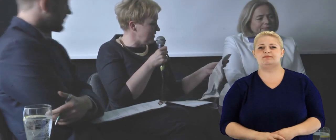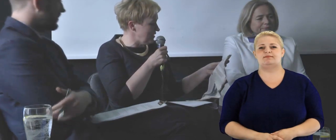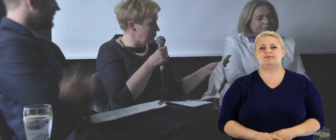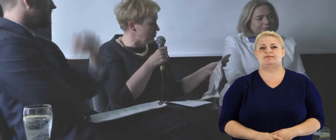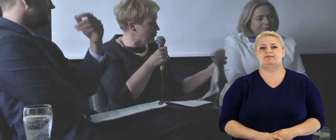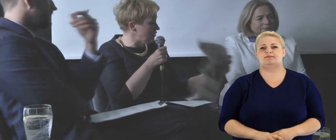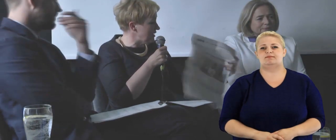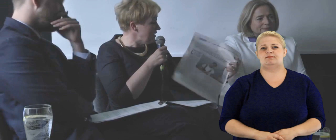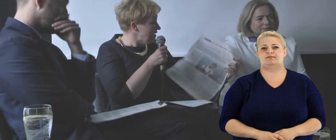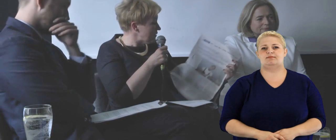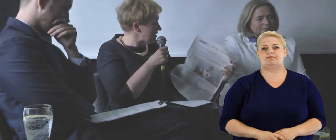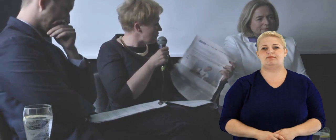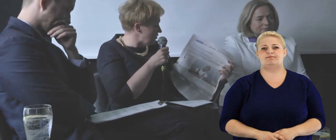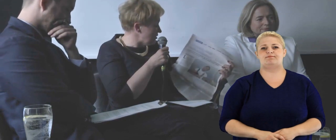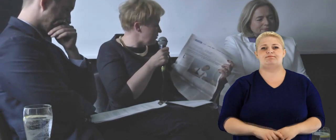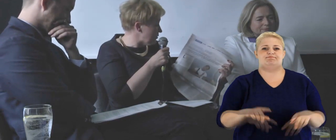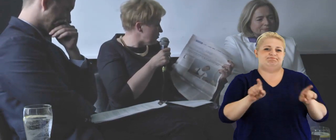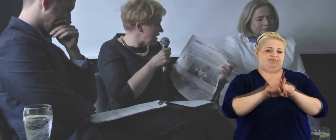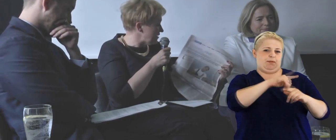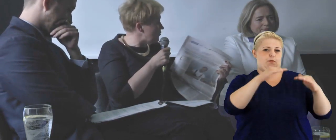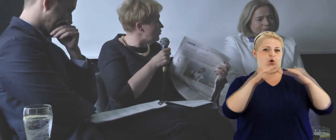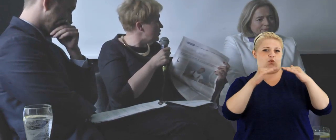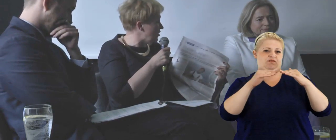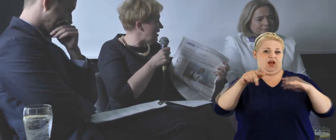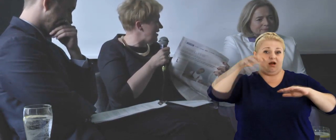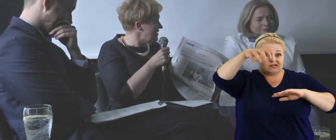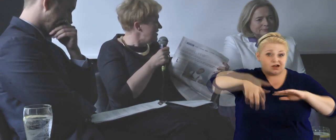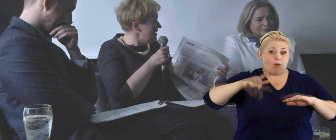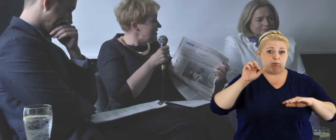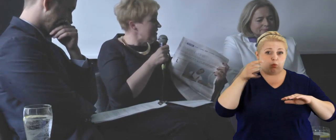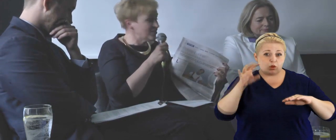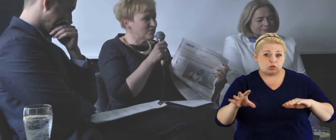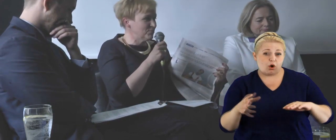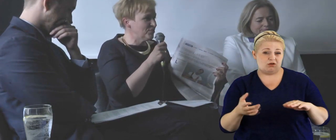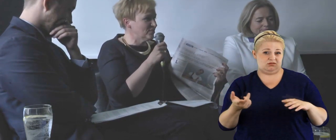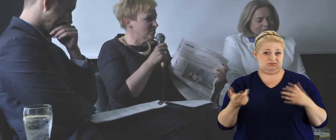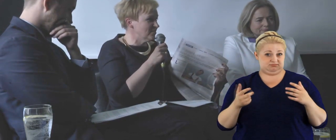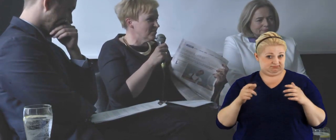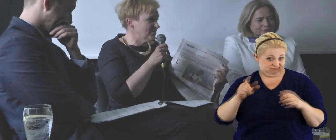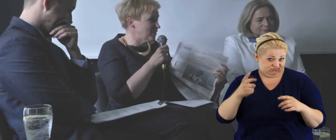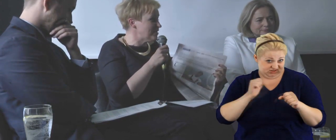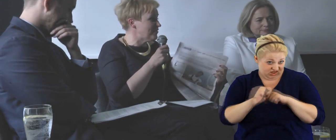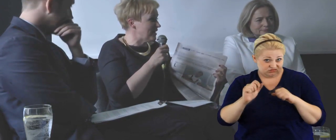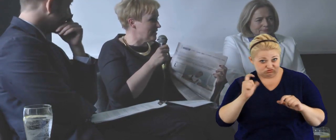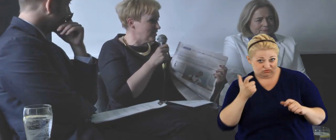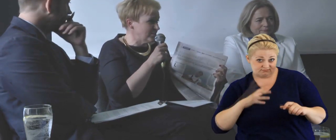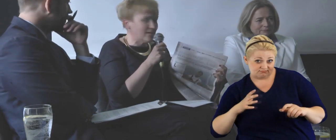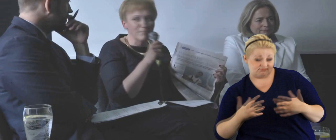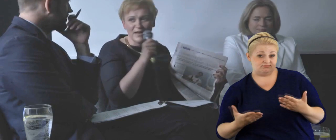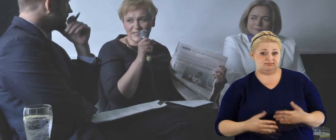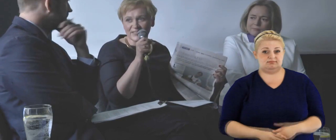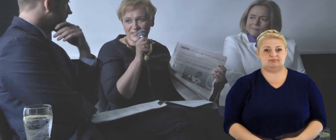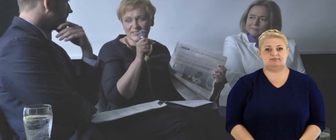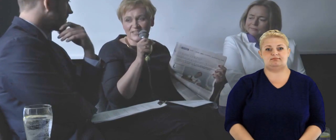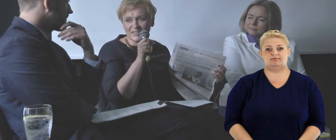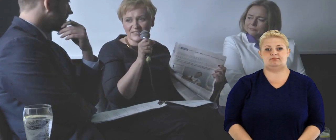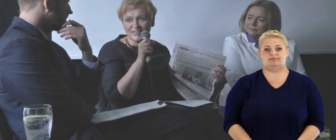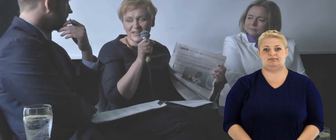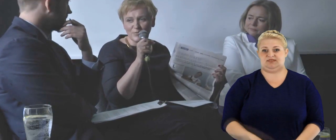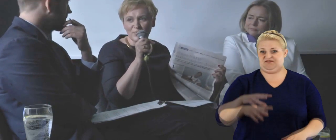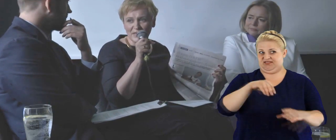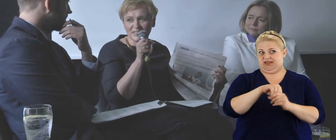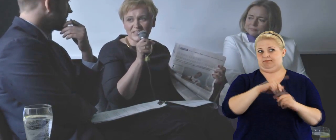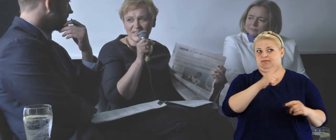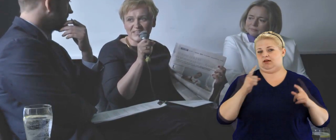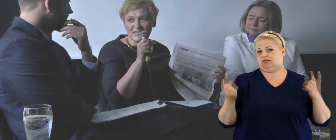i powoduje metaforzy, czy porównanie do buldoga jest czymś, zwłaszcza w kontekście kampanii